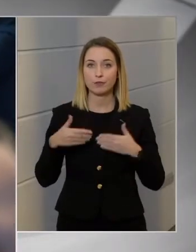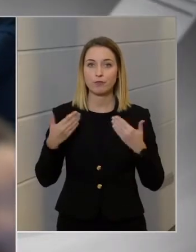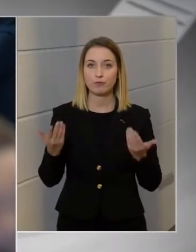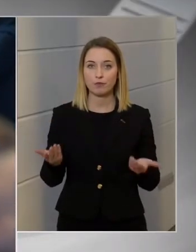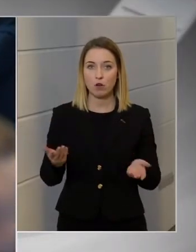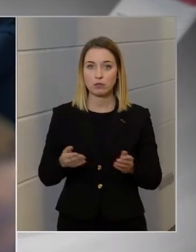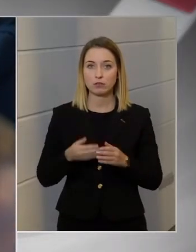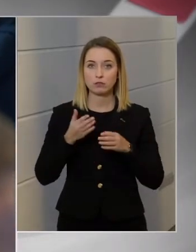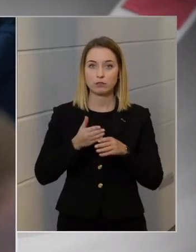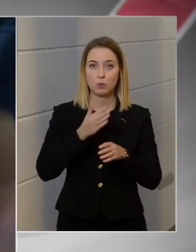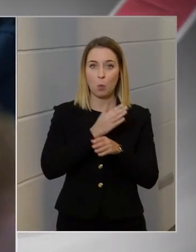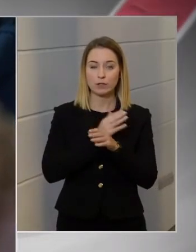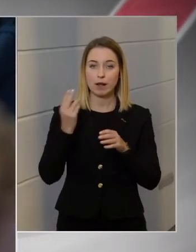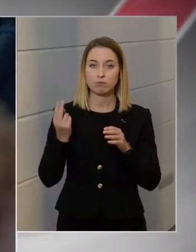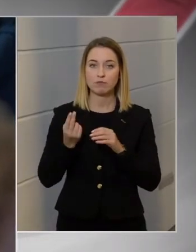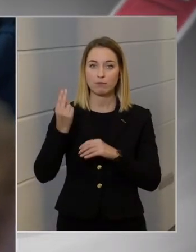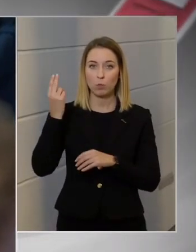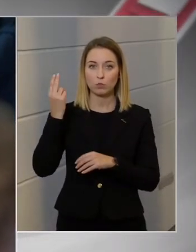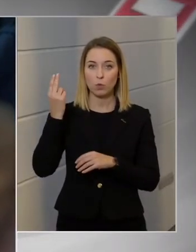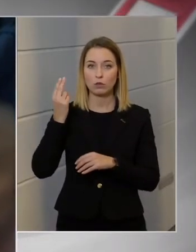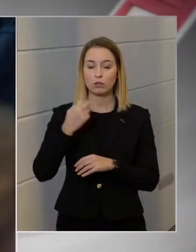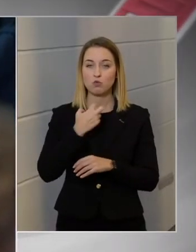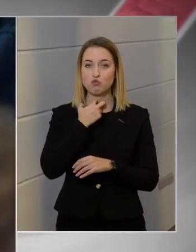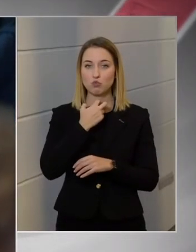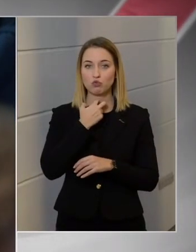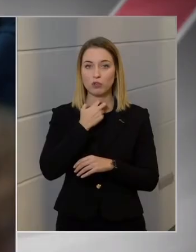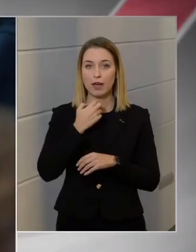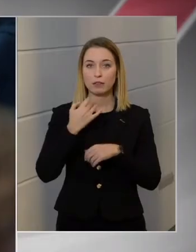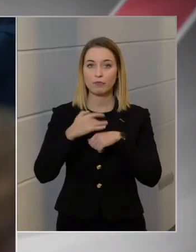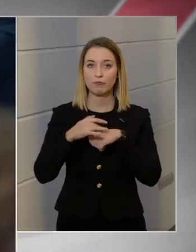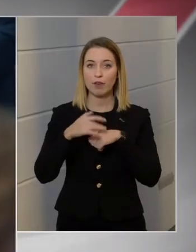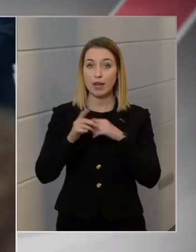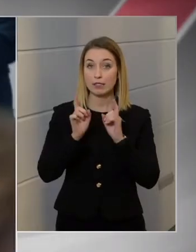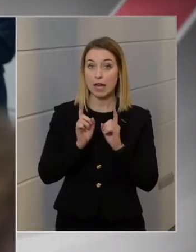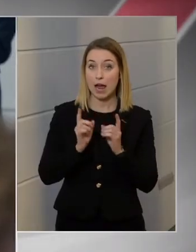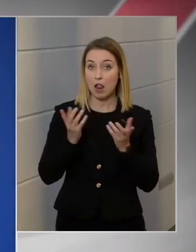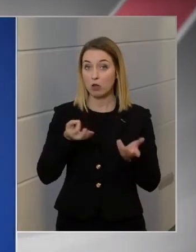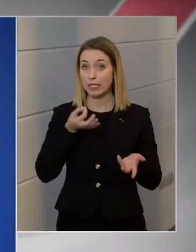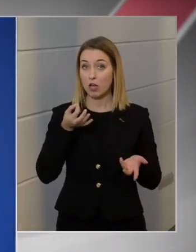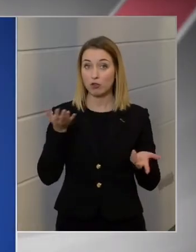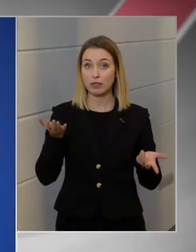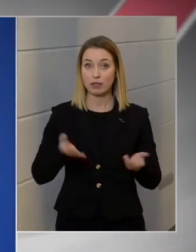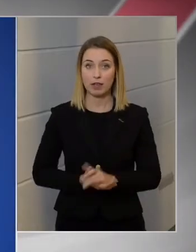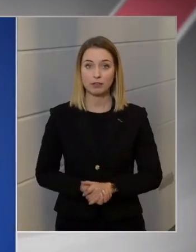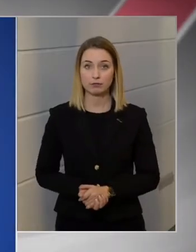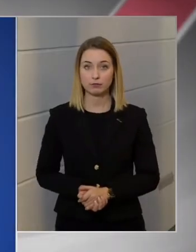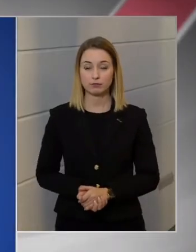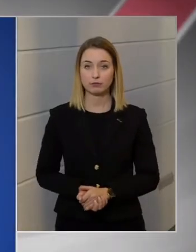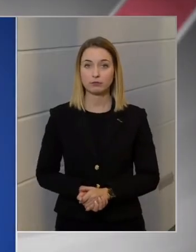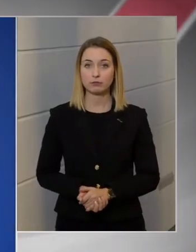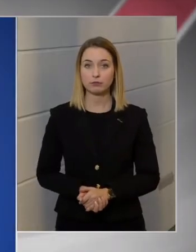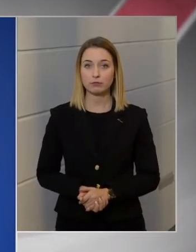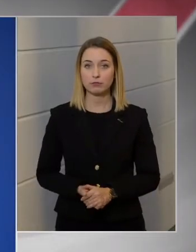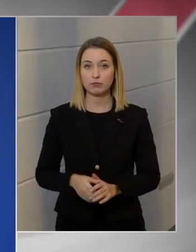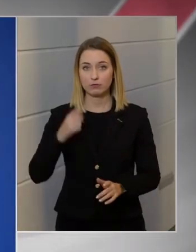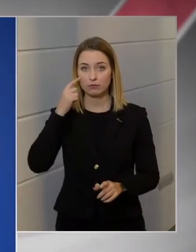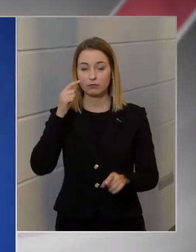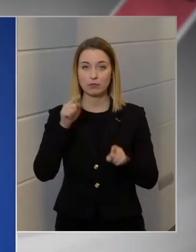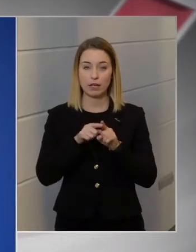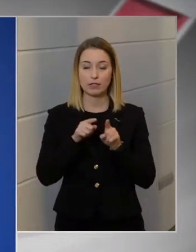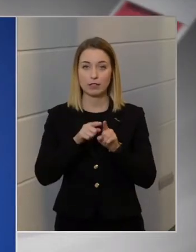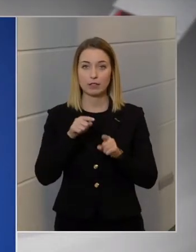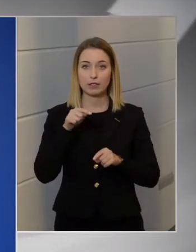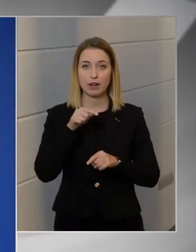korábbi főnöke Gyurcsán Ferenc állhat esetleg? Én egyetértek